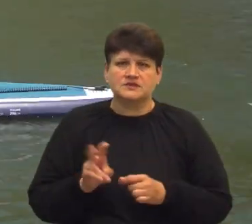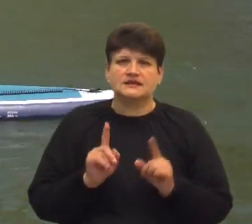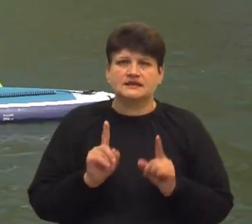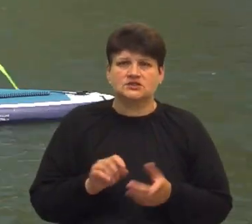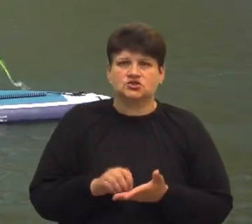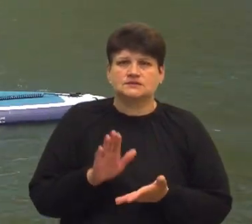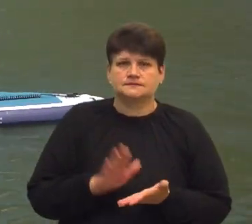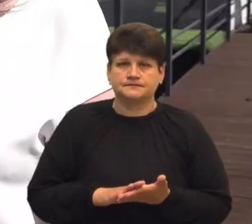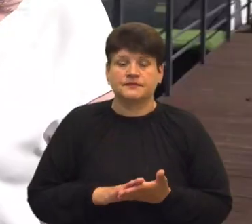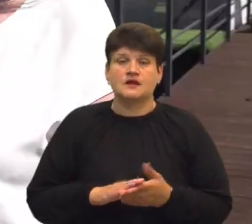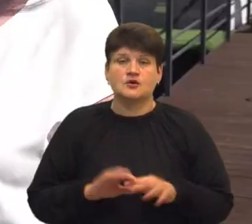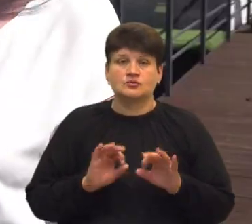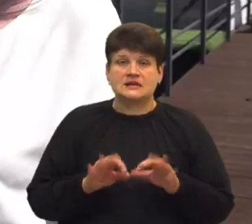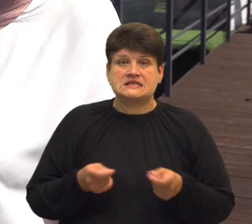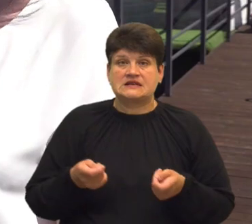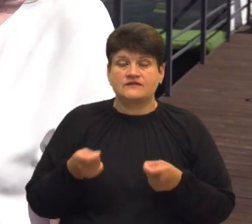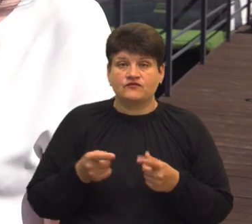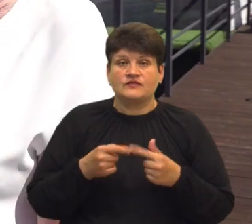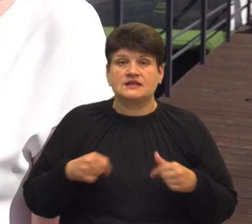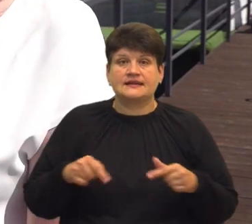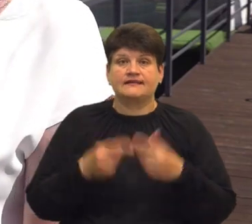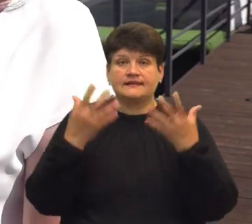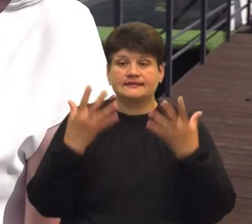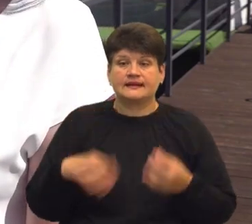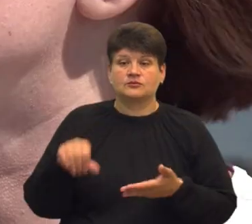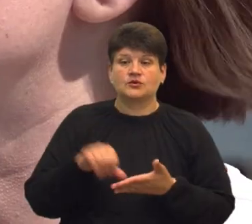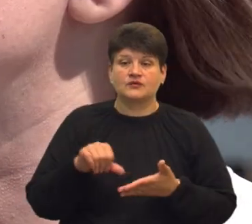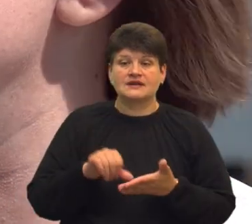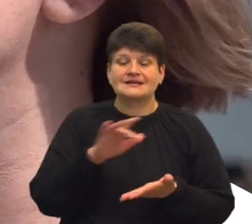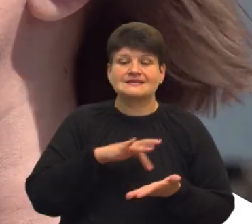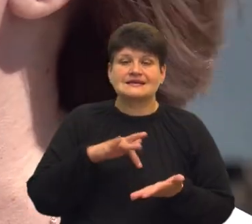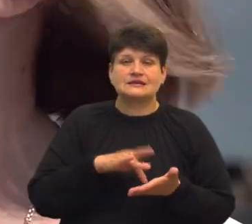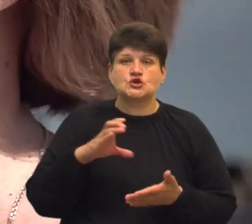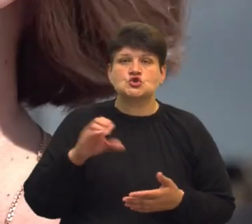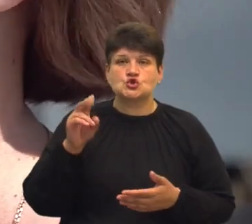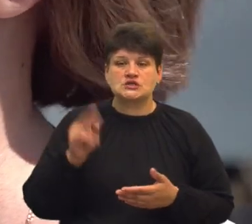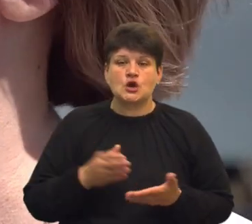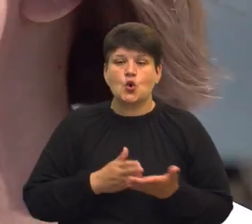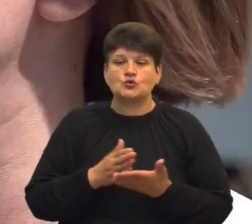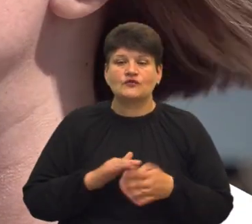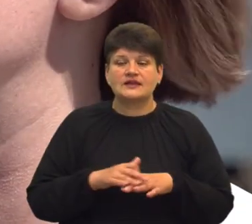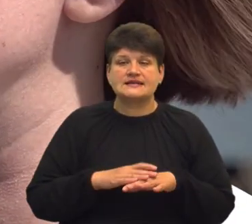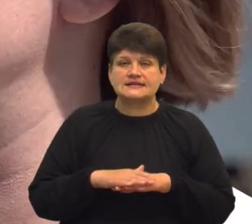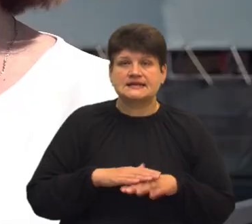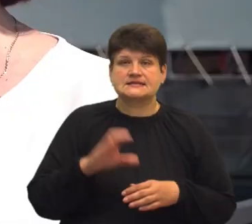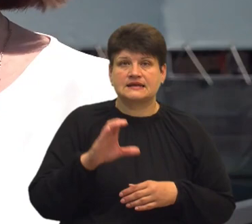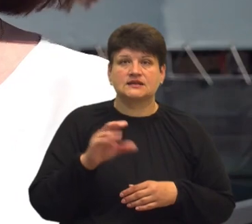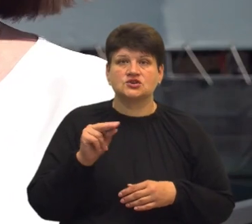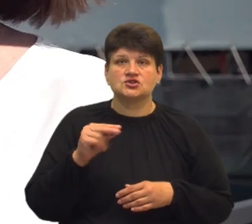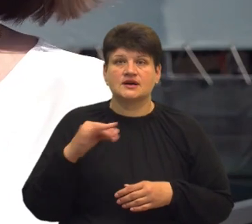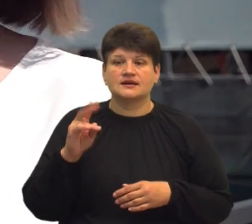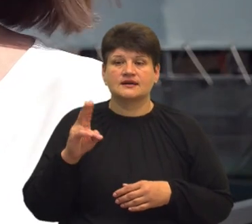реєстрації, розповіла завідувачка відділення денного перебування центру соціального обслуговування населення Світлана Чайківська.